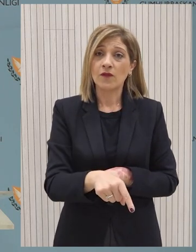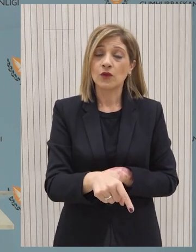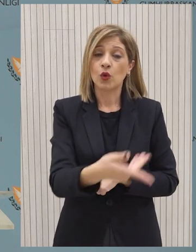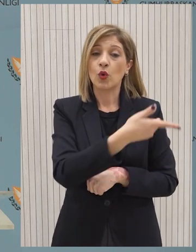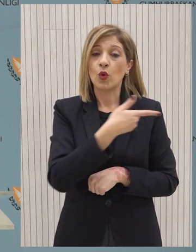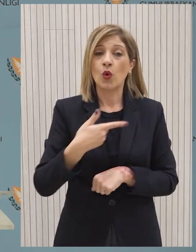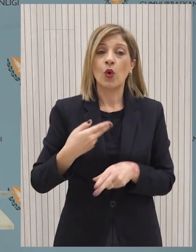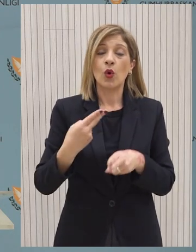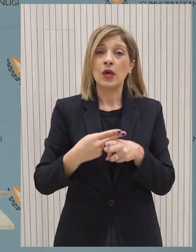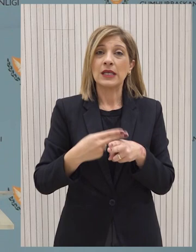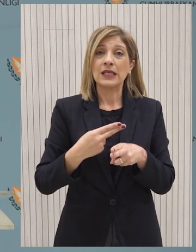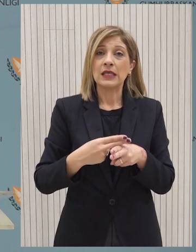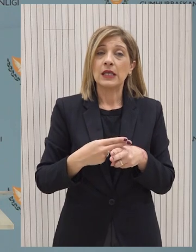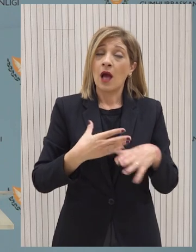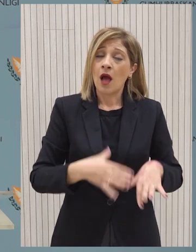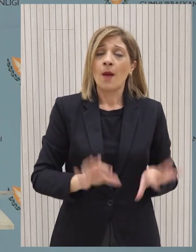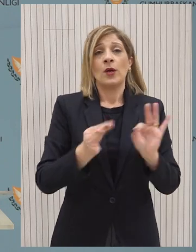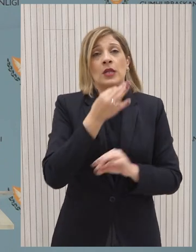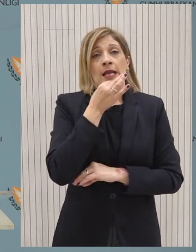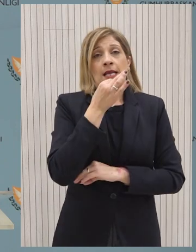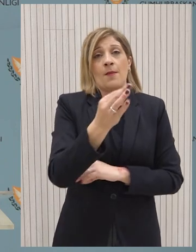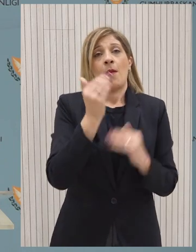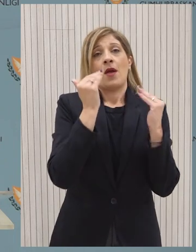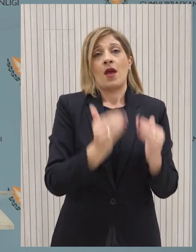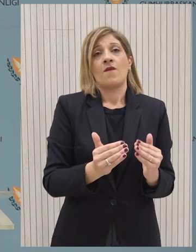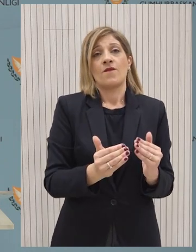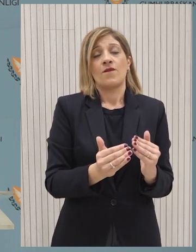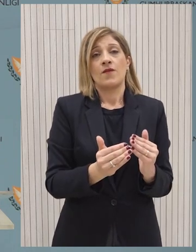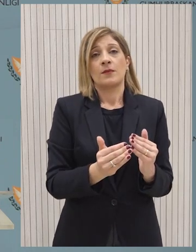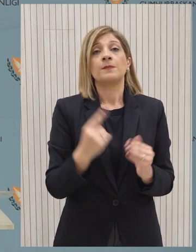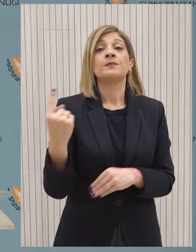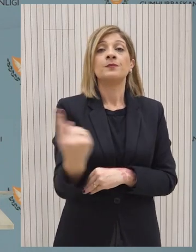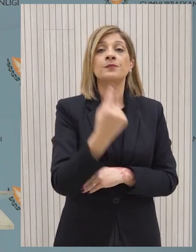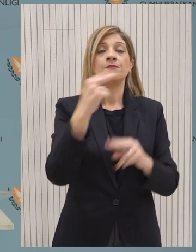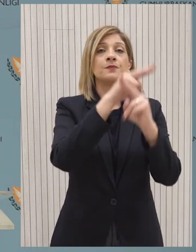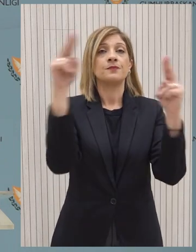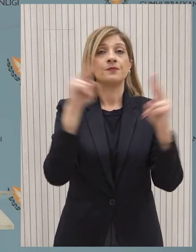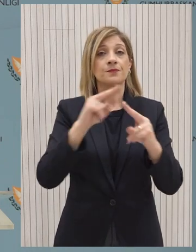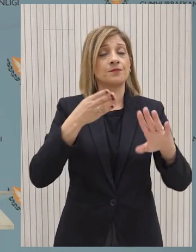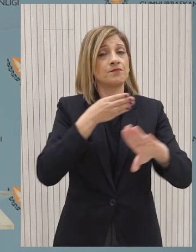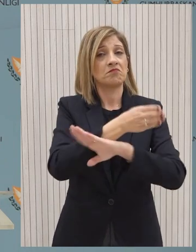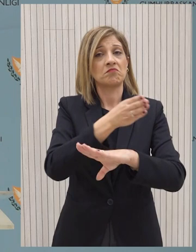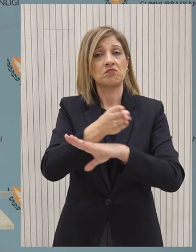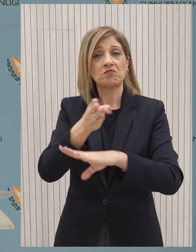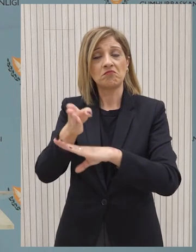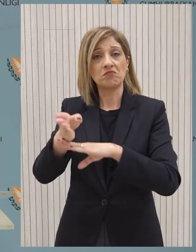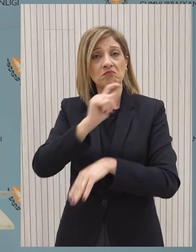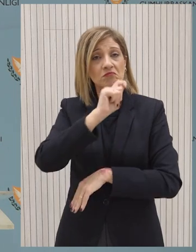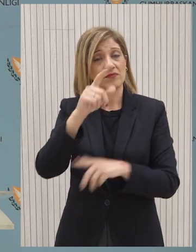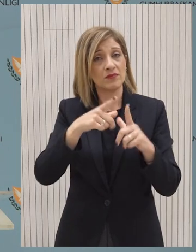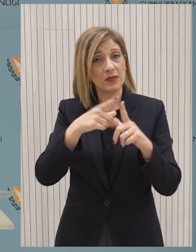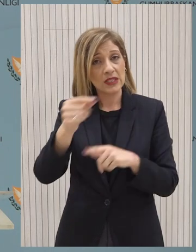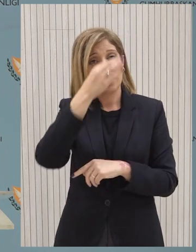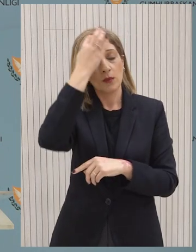εμάς αυτοί που ήταν η τοποθέτησή μας και αυτοί που εξακολουθεί να είναι η δική μας τοποθέτηση σε όλα τα διεθνή φόρα στο οποίο έχουμε συμμετέχει είτε αυτό αφορά το Ευρωπαϊκό